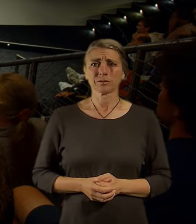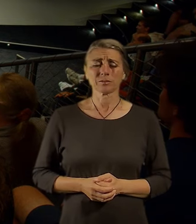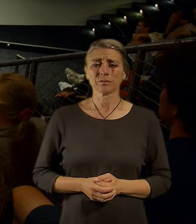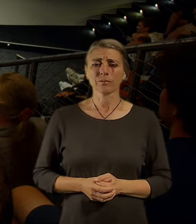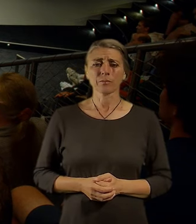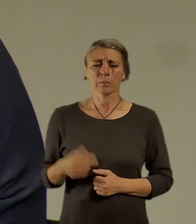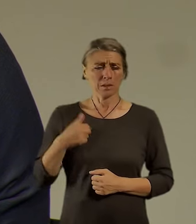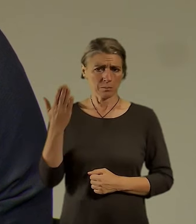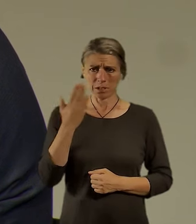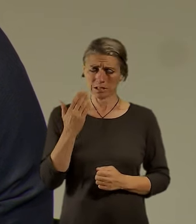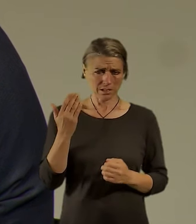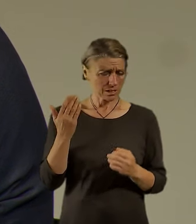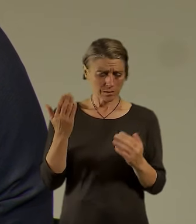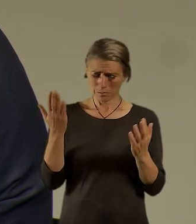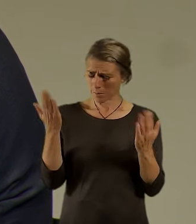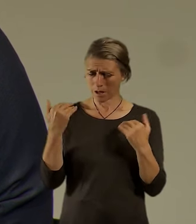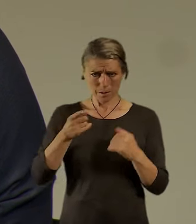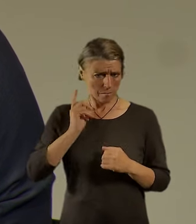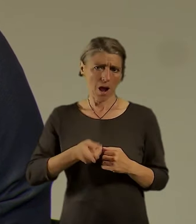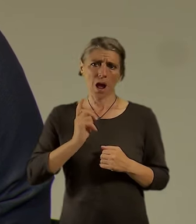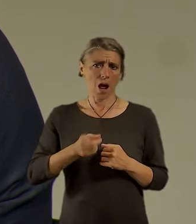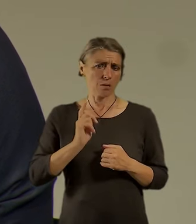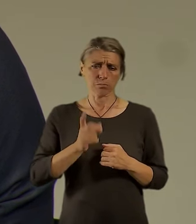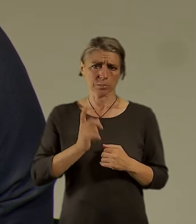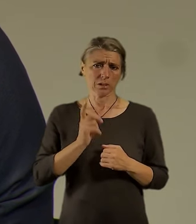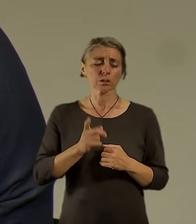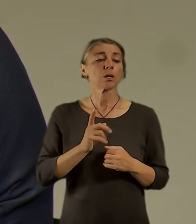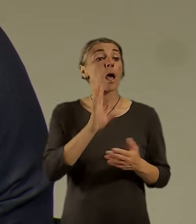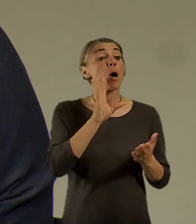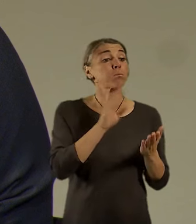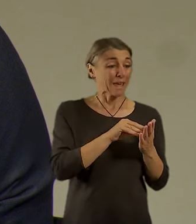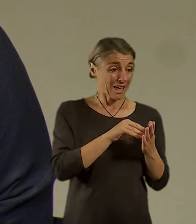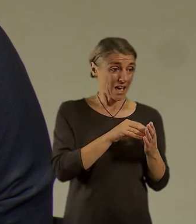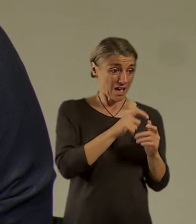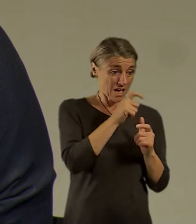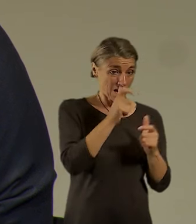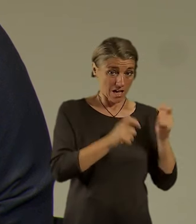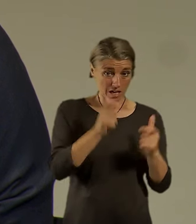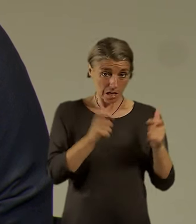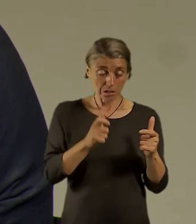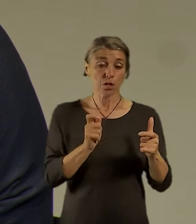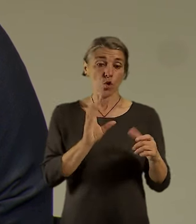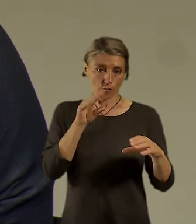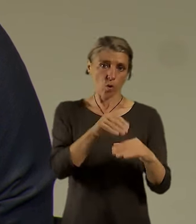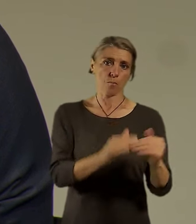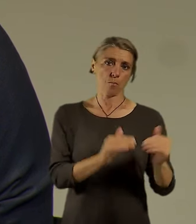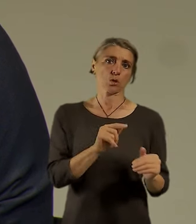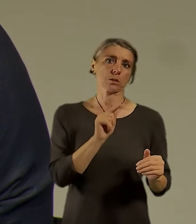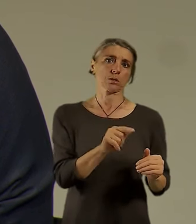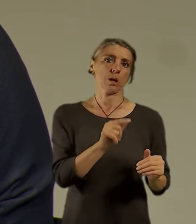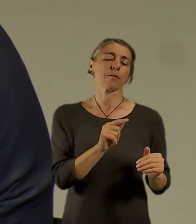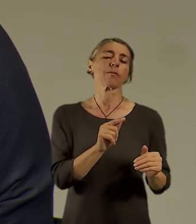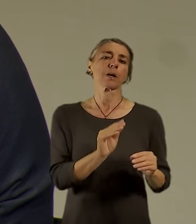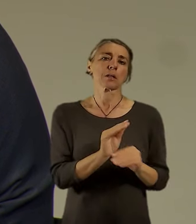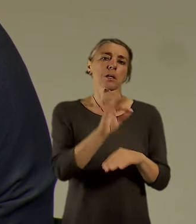Myslím si, že se mají zahušťovat ty místa určený jako v zástavbě a že se vlastně všechny ty plochy, který se dneska třeba